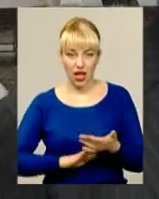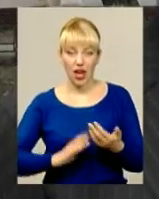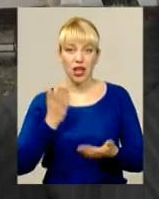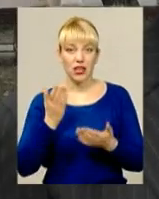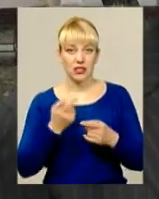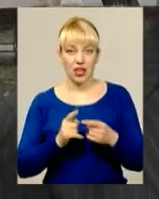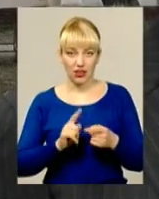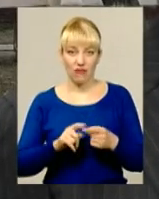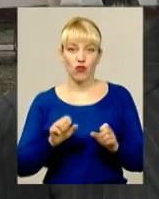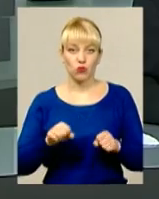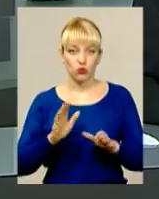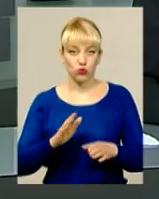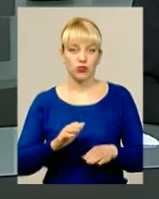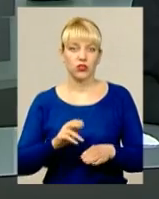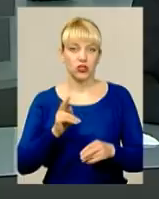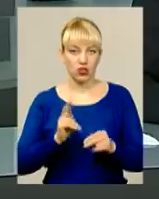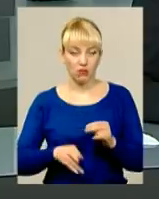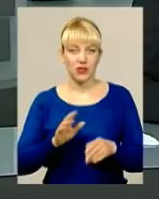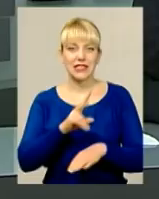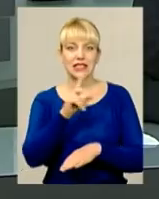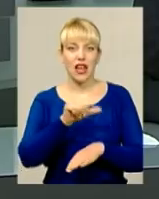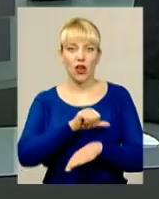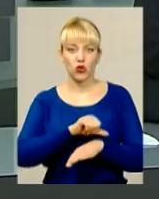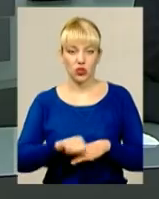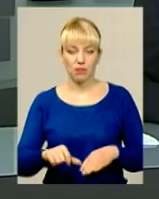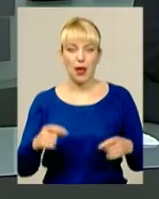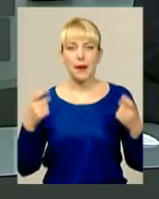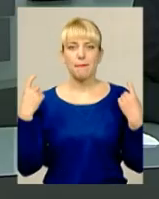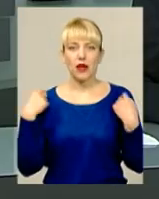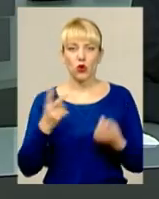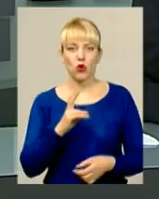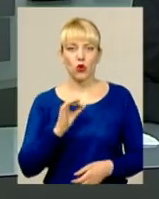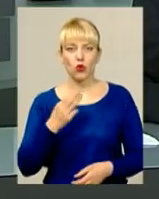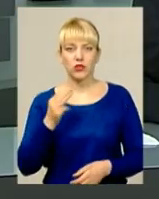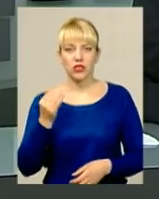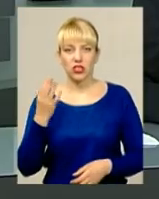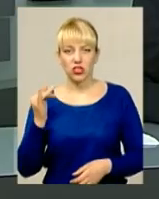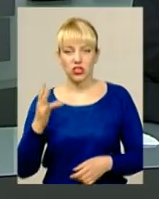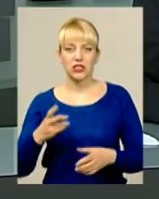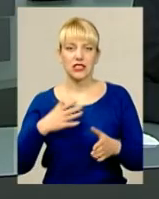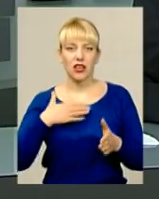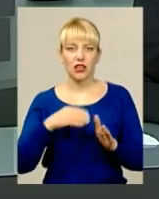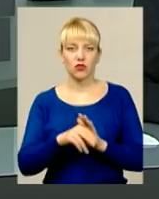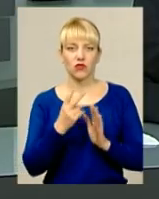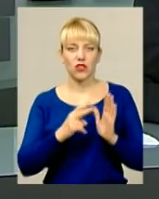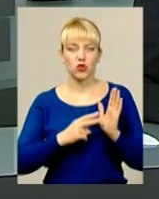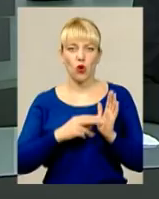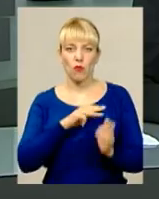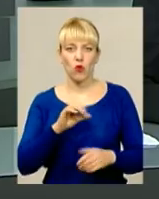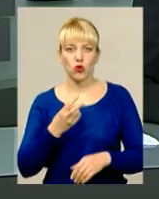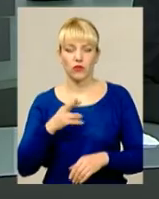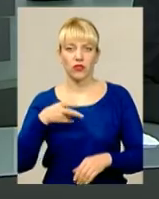за рубежом. Нагадаю, майор Ярослав Костишин загинув 27 жовтня 2014